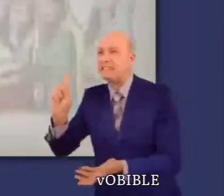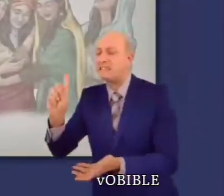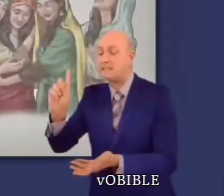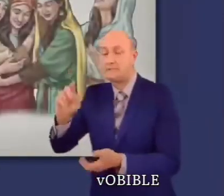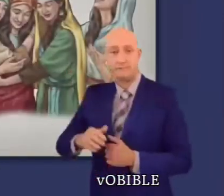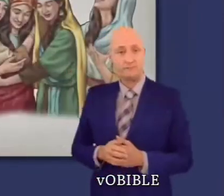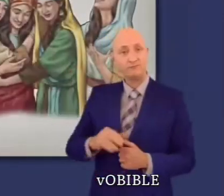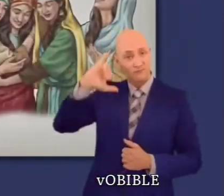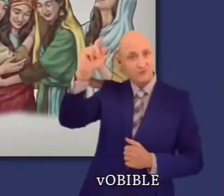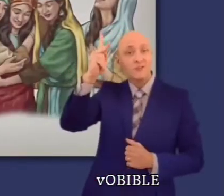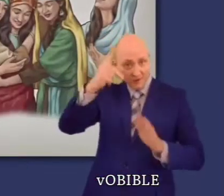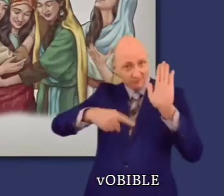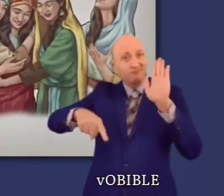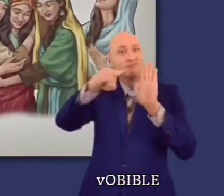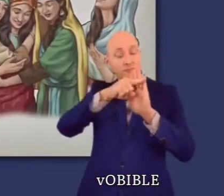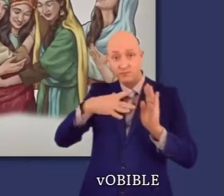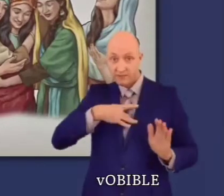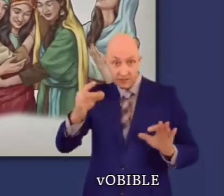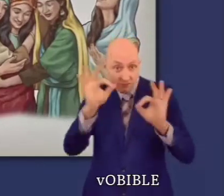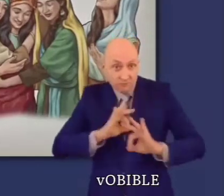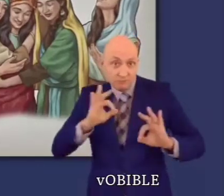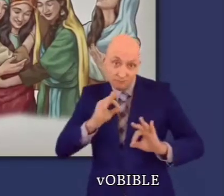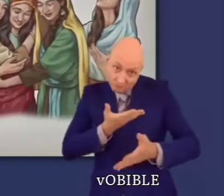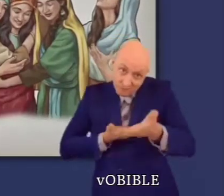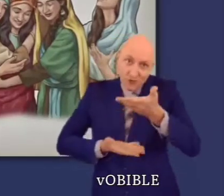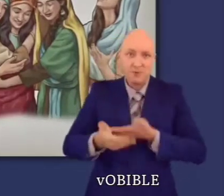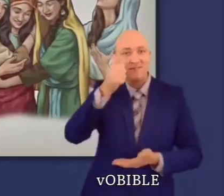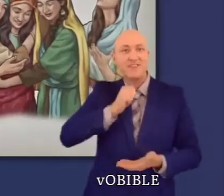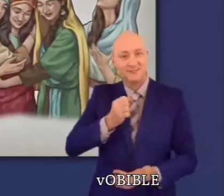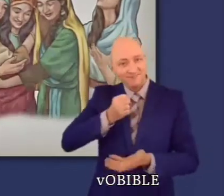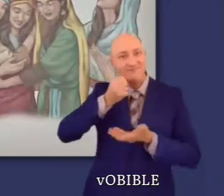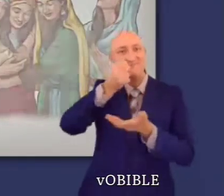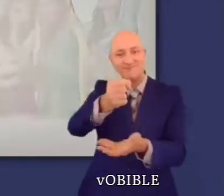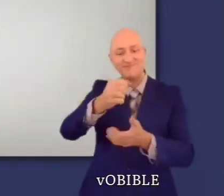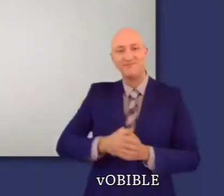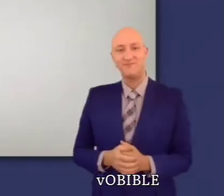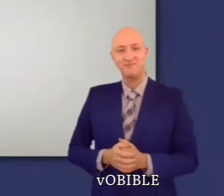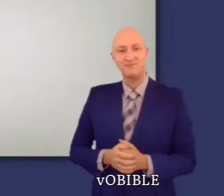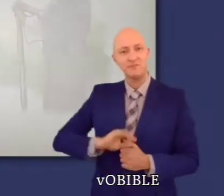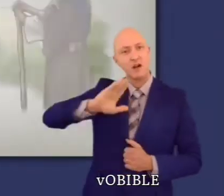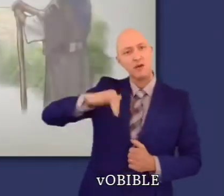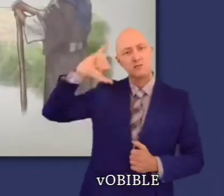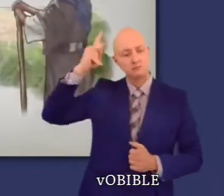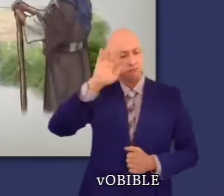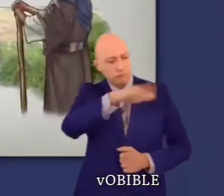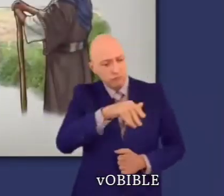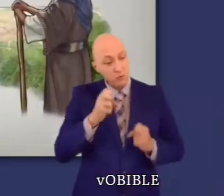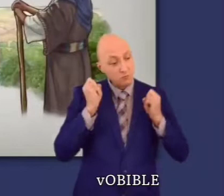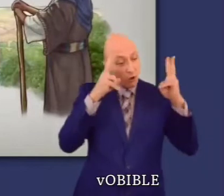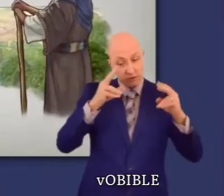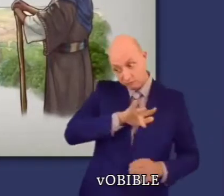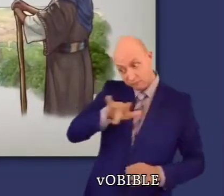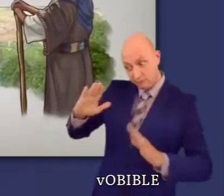Jéhovah donne alors cette instruction. Dans ce genre de situation, l'héritage peut revenir à une fille. Puis Dieu ordonne à